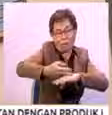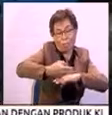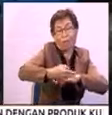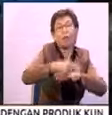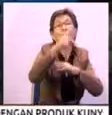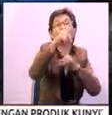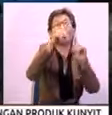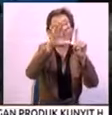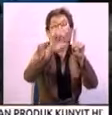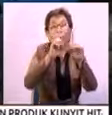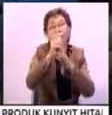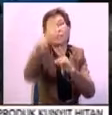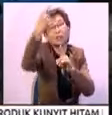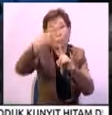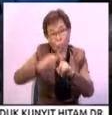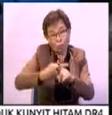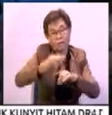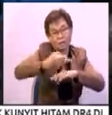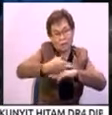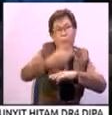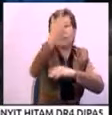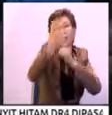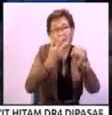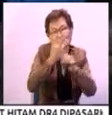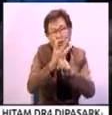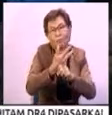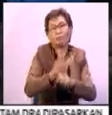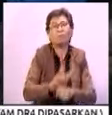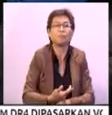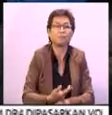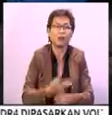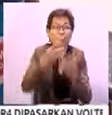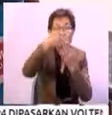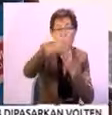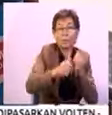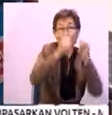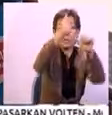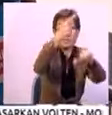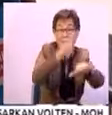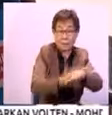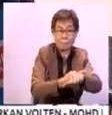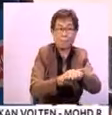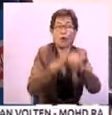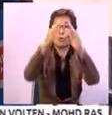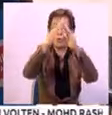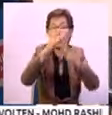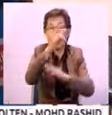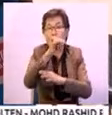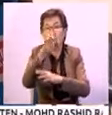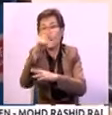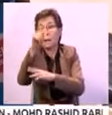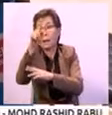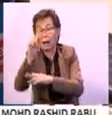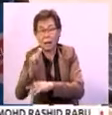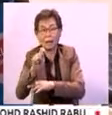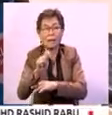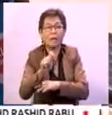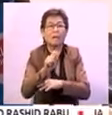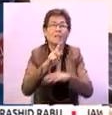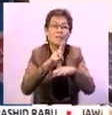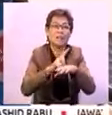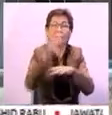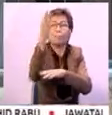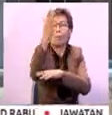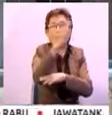RM150 sebulan selama 3 tahun. Projek perintis rumah berkat dilaksana di rumah pangsa Kampung Padang,